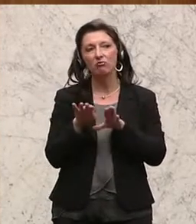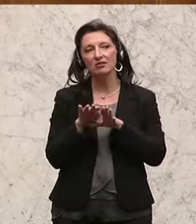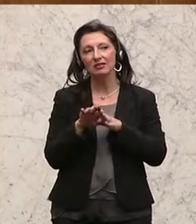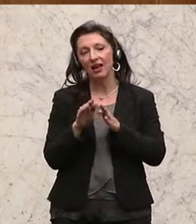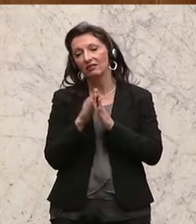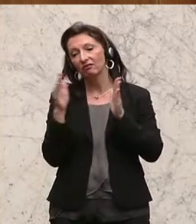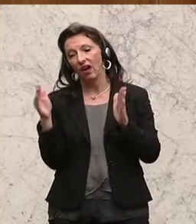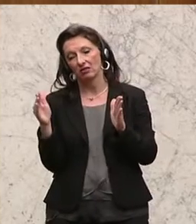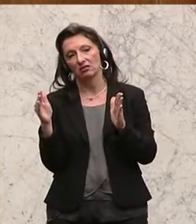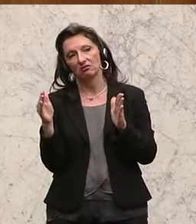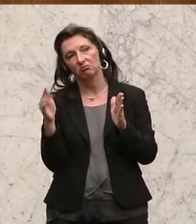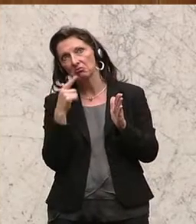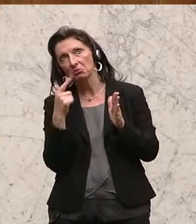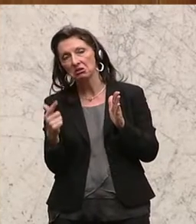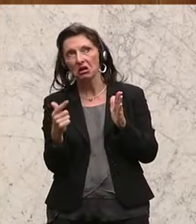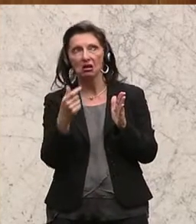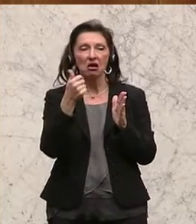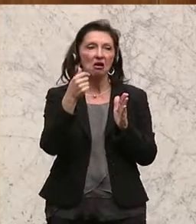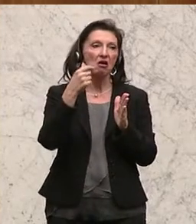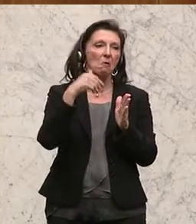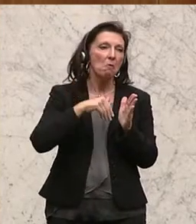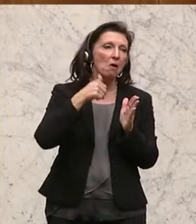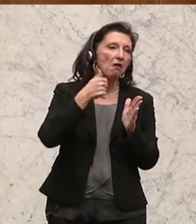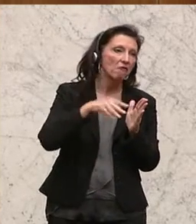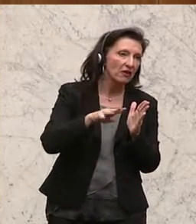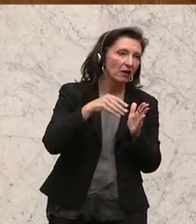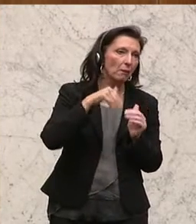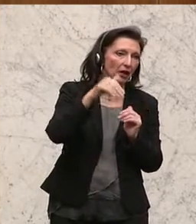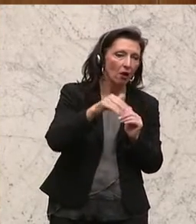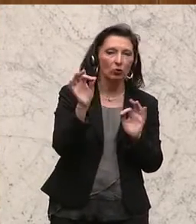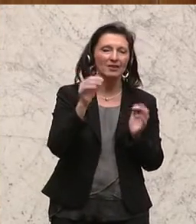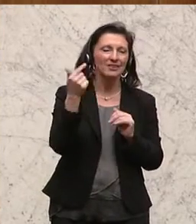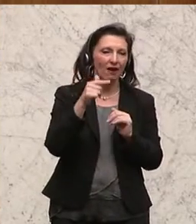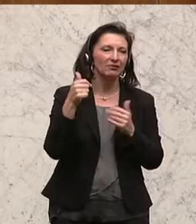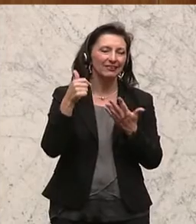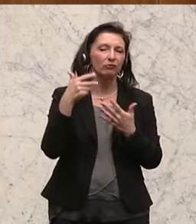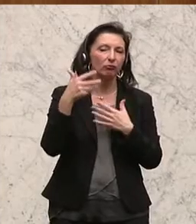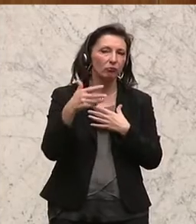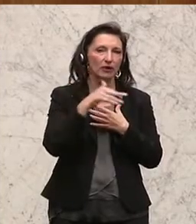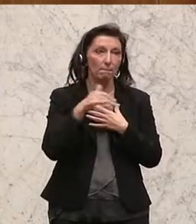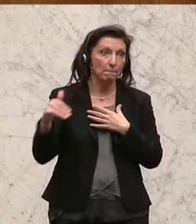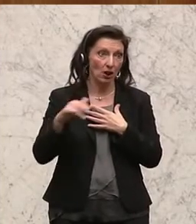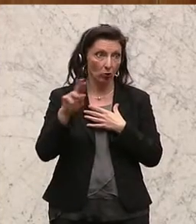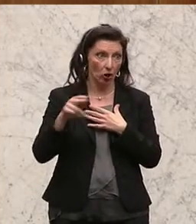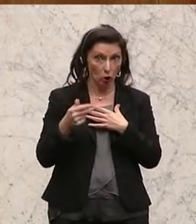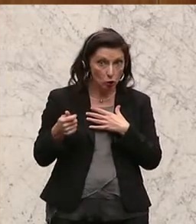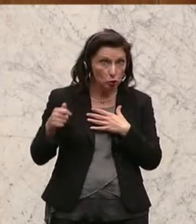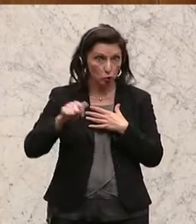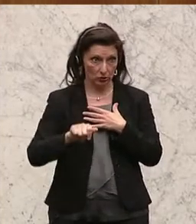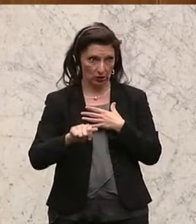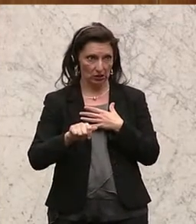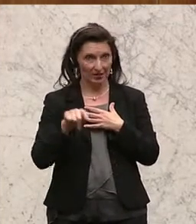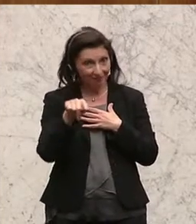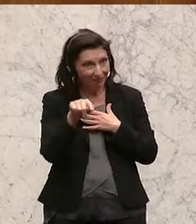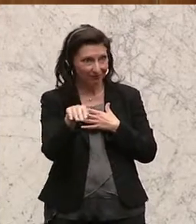eine Viertelmilliarde oder 256 Millionen Euro zusätzlich in diesem